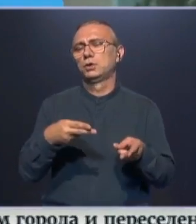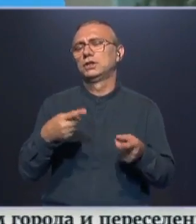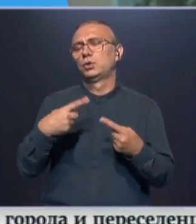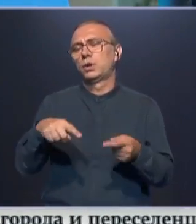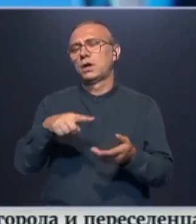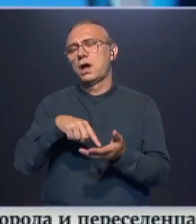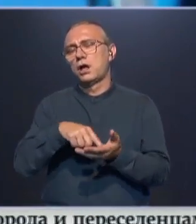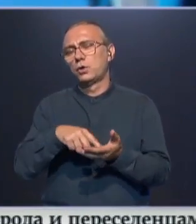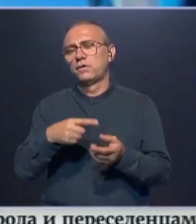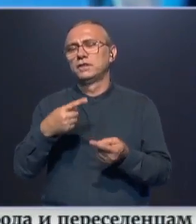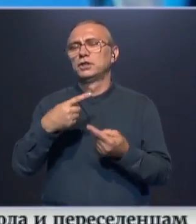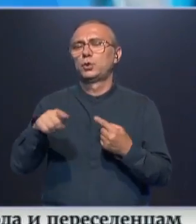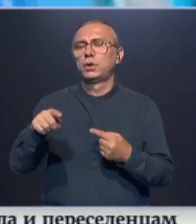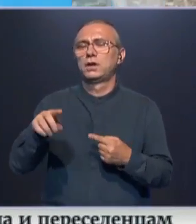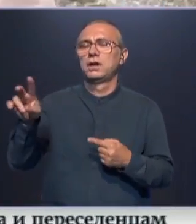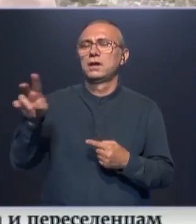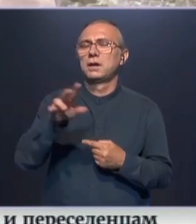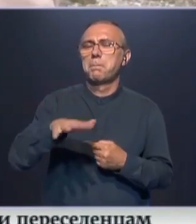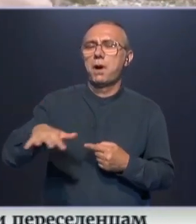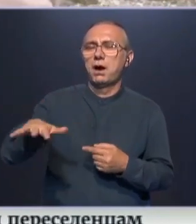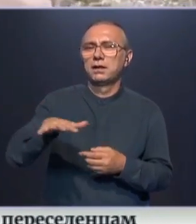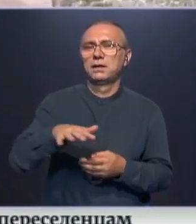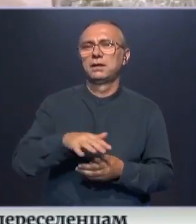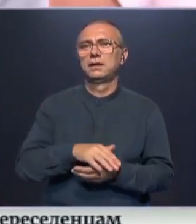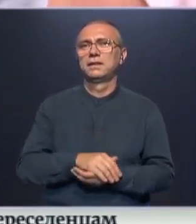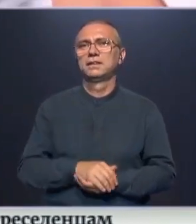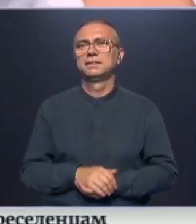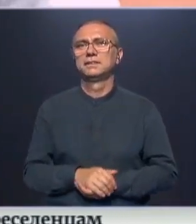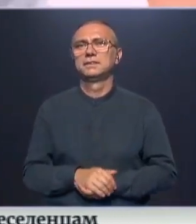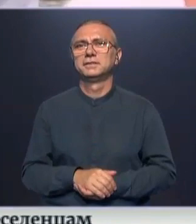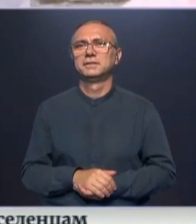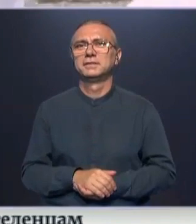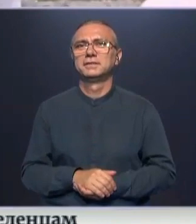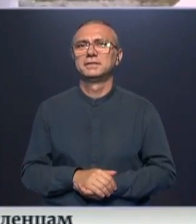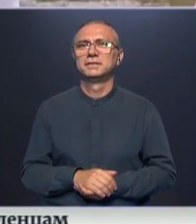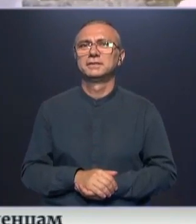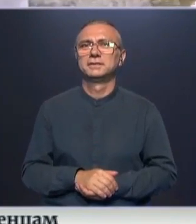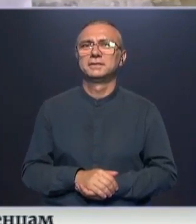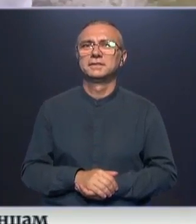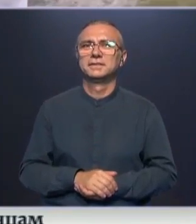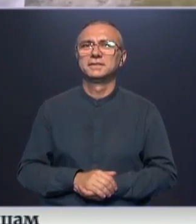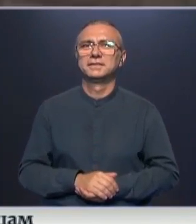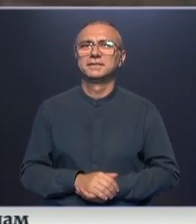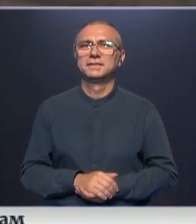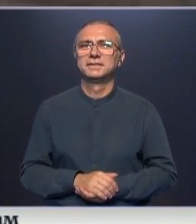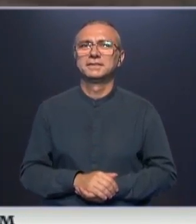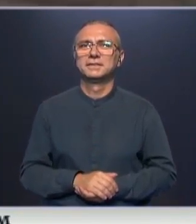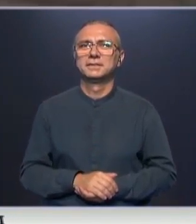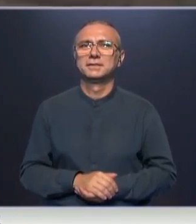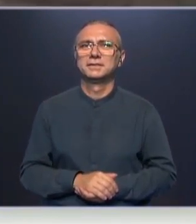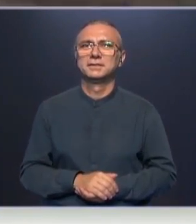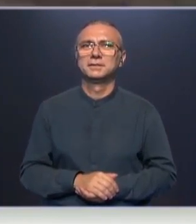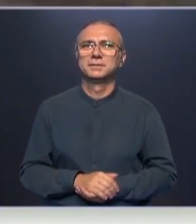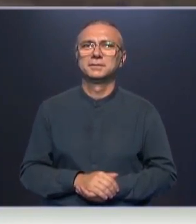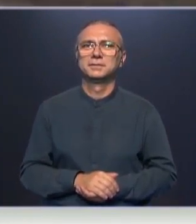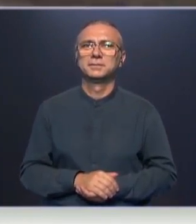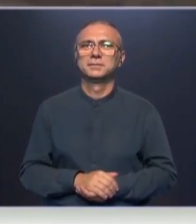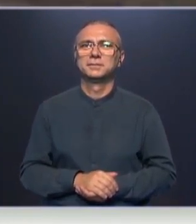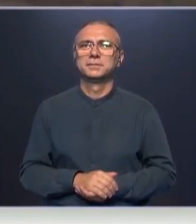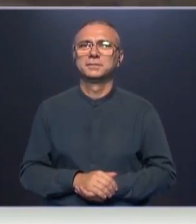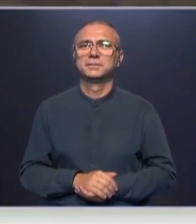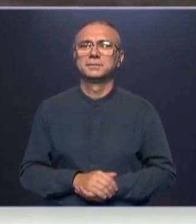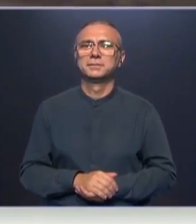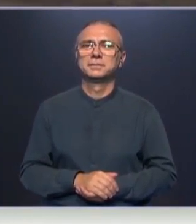мы никогда точно не можем назвать общее число желающих с крещением. Это вот вальца